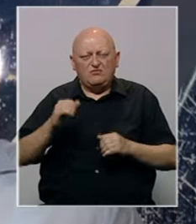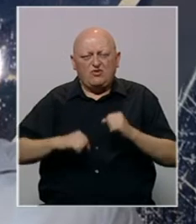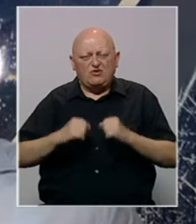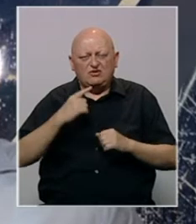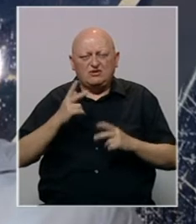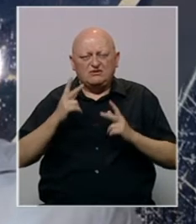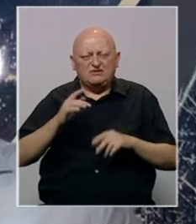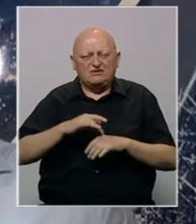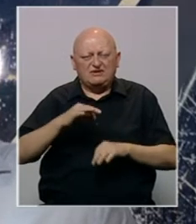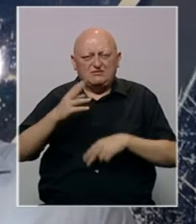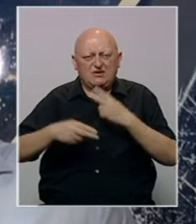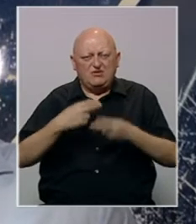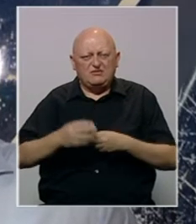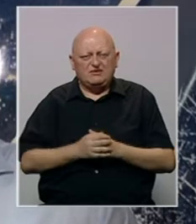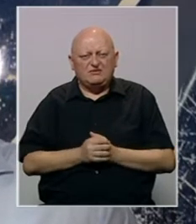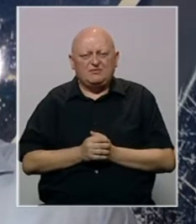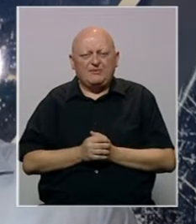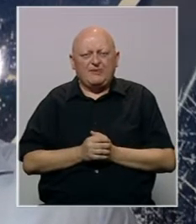zahtjevala centralna izborna komisija.